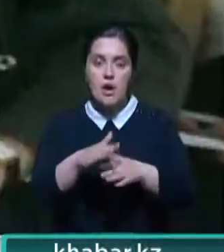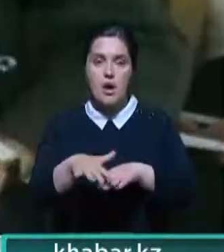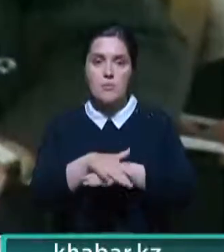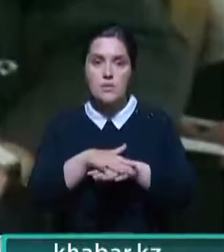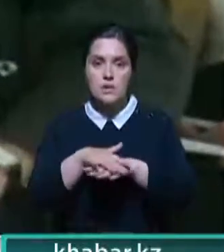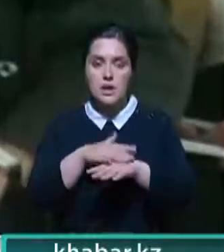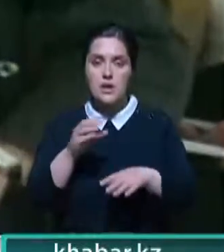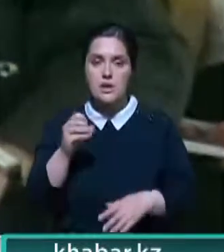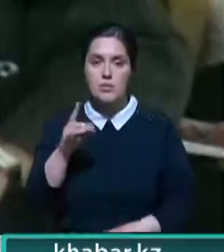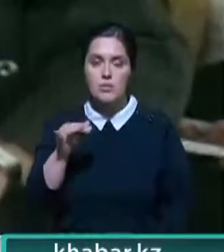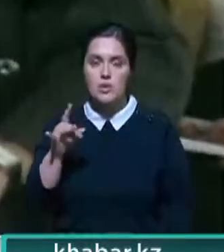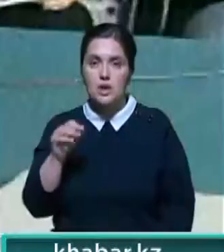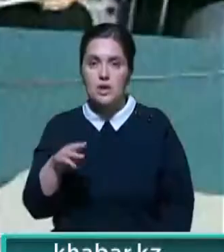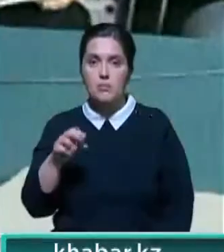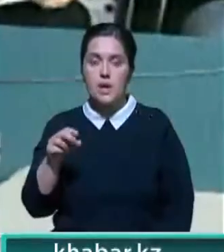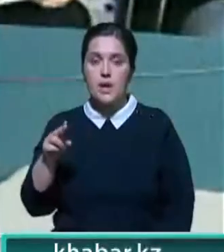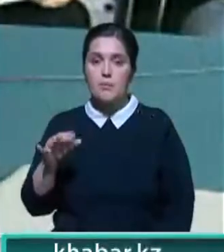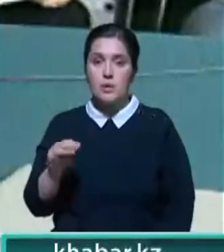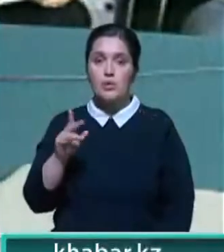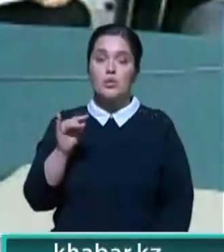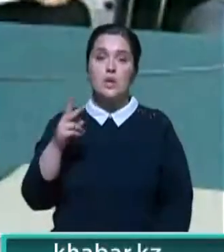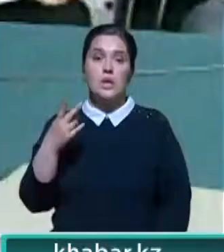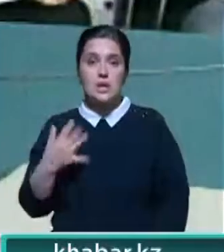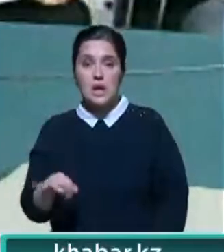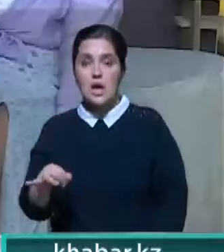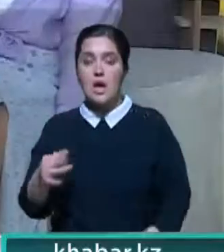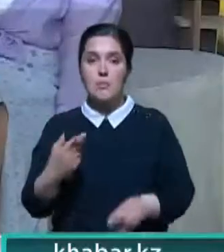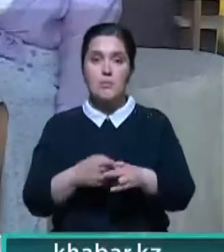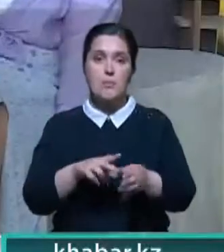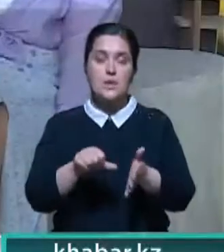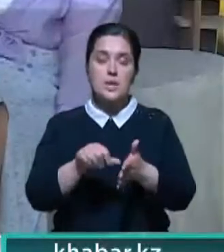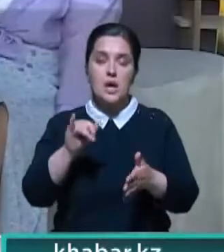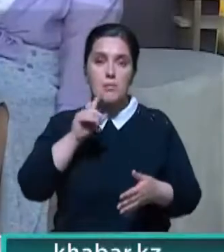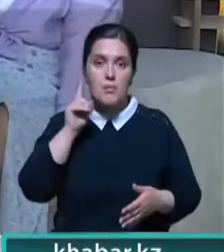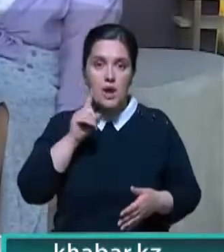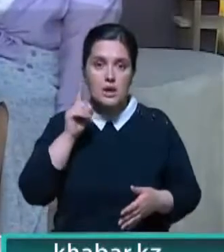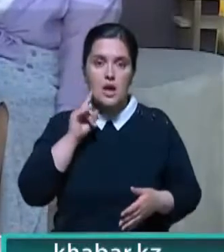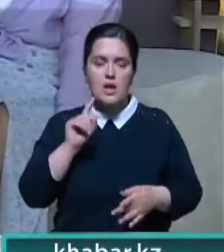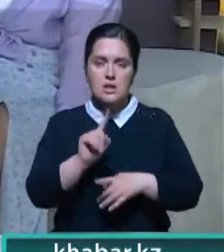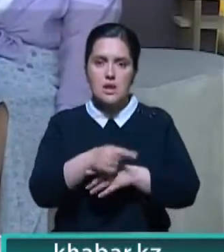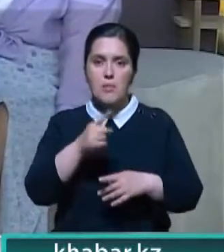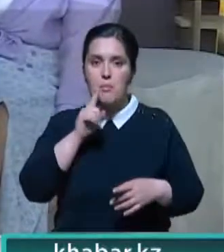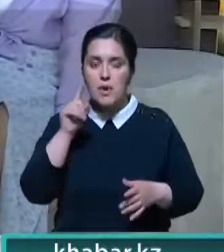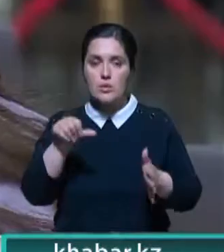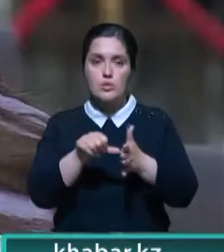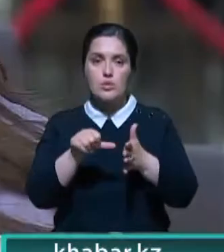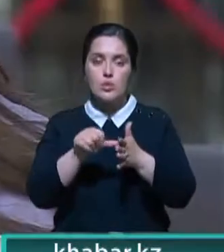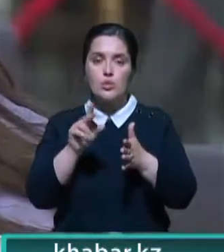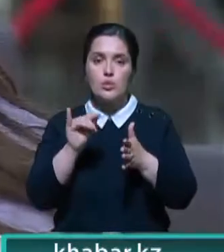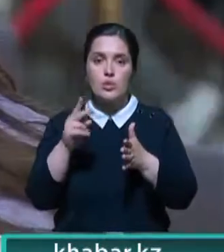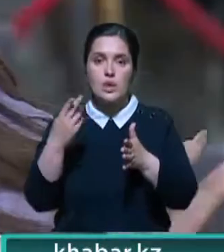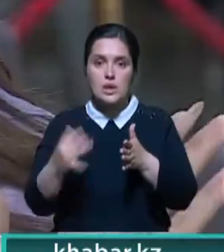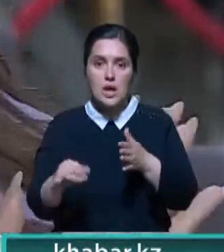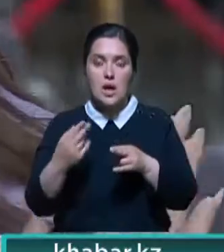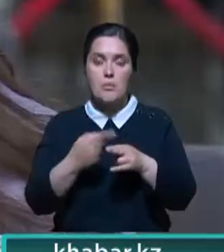кругах Ермурата Бапи. В то же время Курултай широко представлен и молодежью. Одна из самых молодых участниц Курултая – лидер